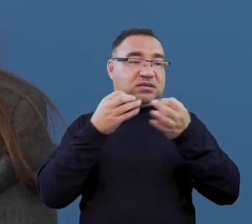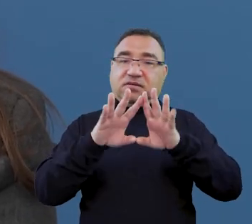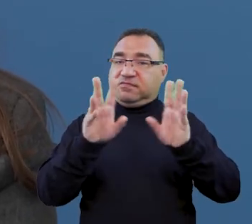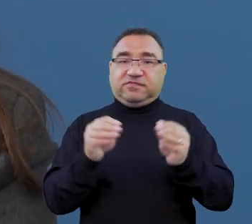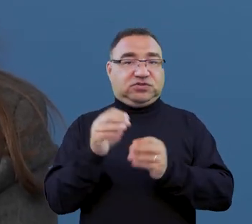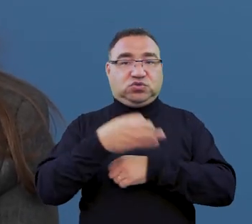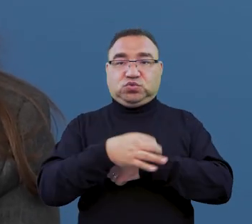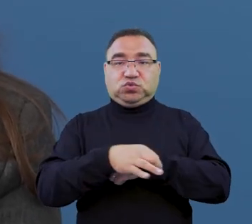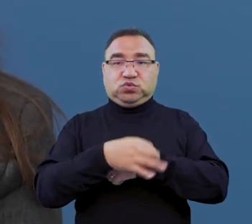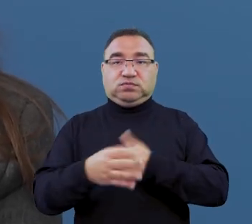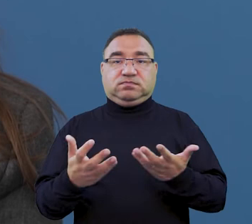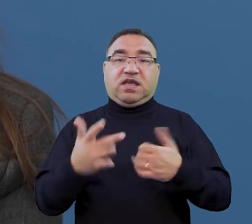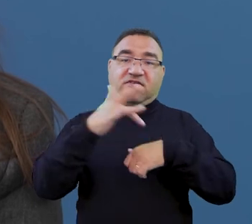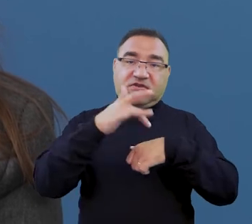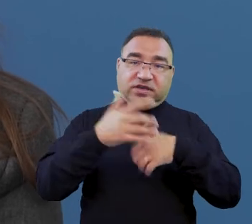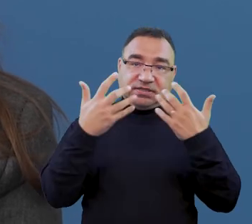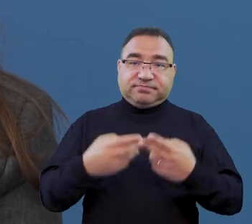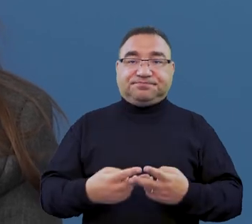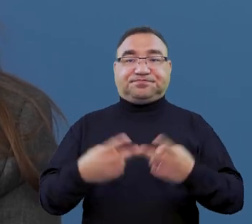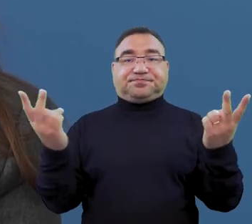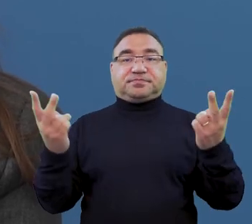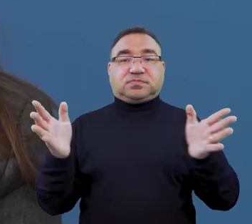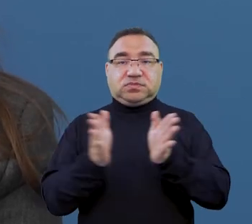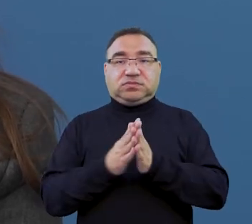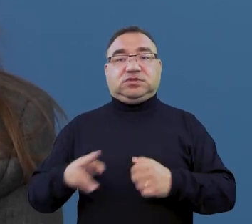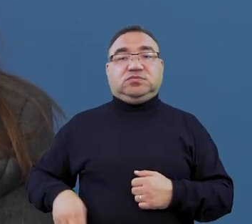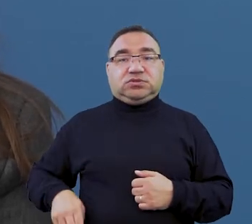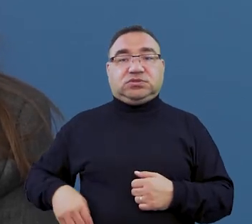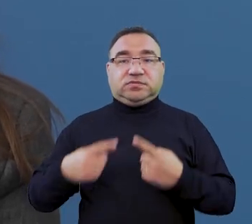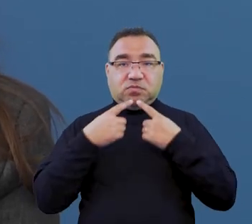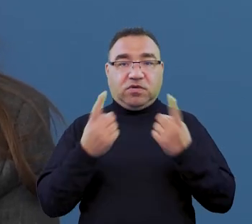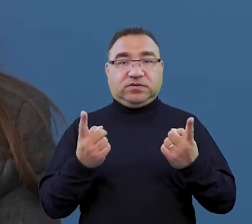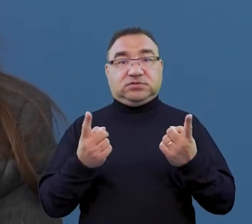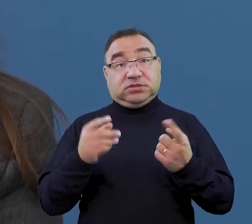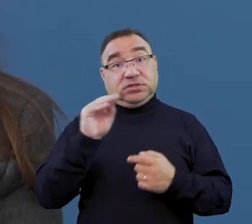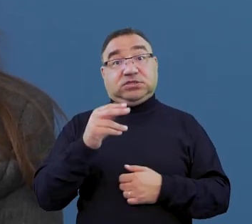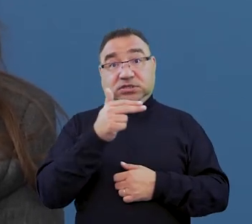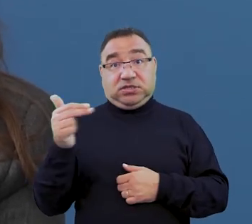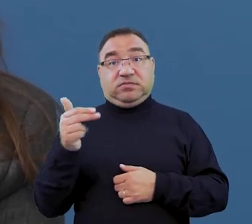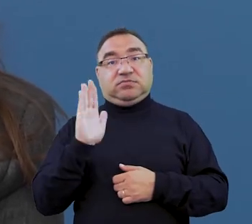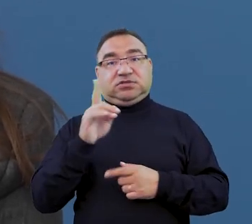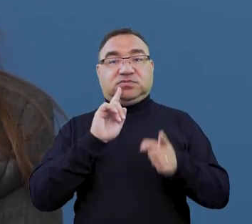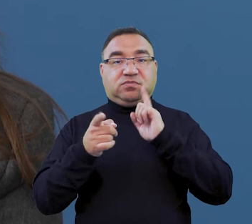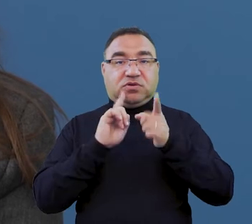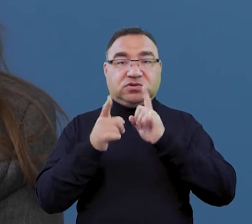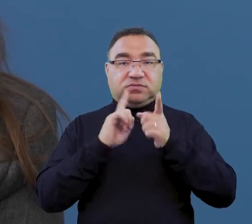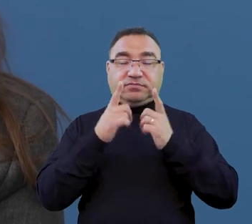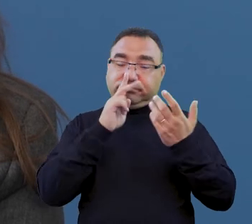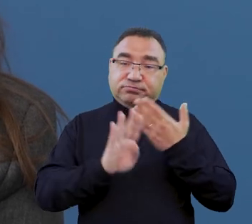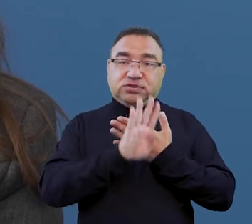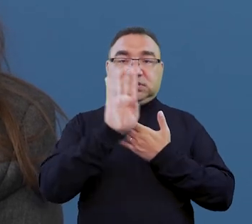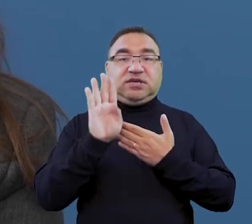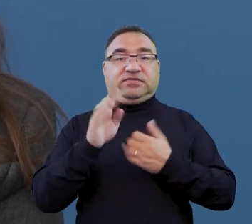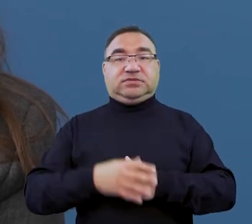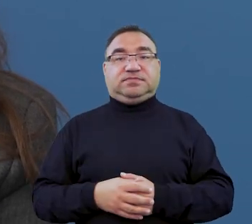wszystkich studentów. Oczywiście wynikami też się będziemy dzielić szeroko razem z Ministerstwem. Mam nadzieję, że na ten temat też będziemy później mogli porozmawiać i przedstawić